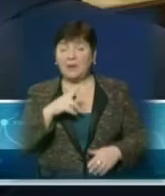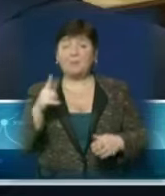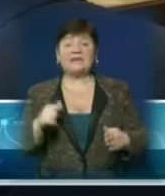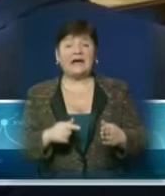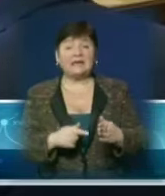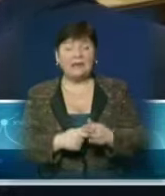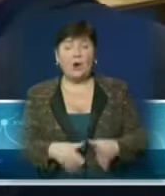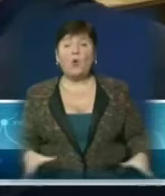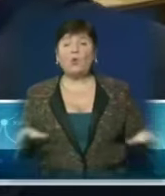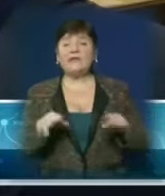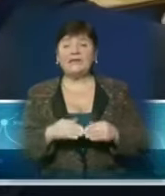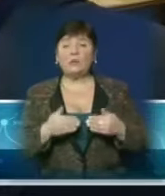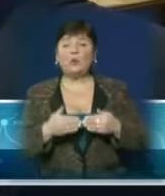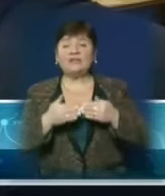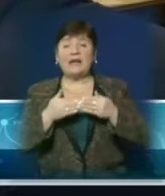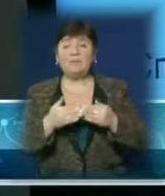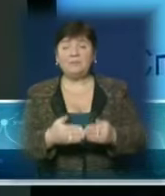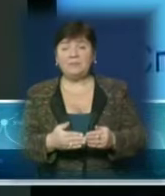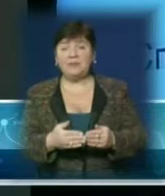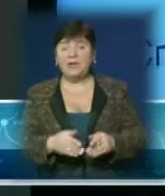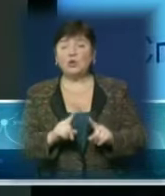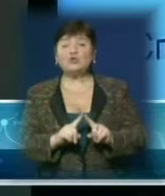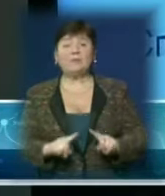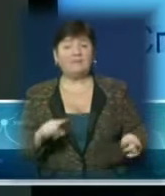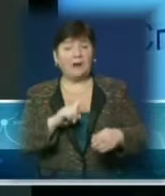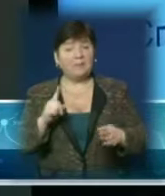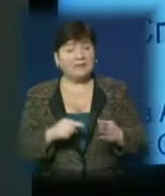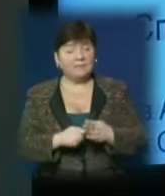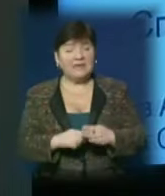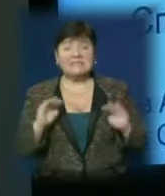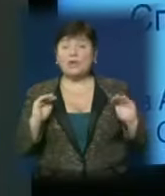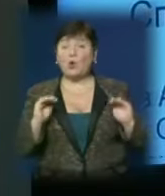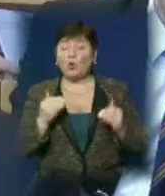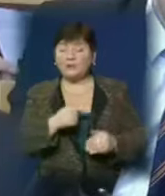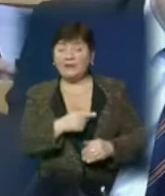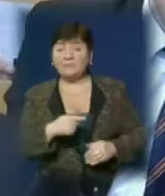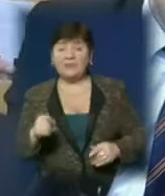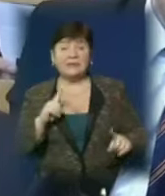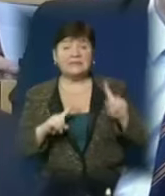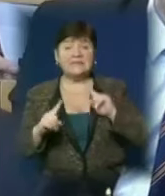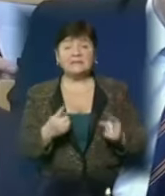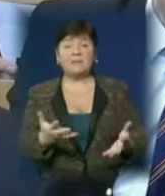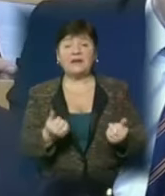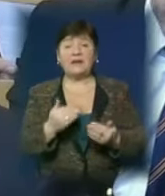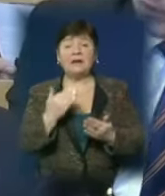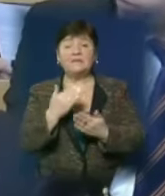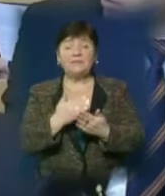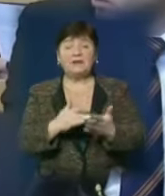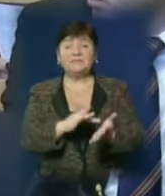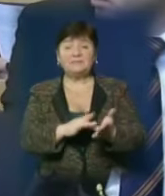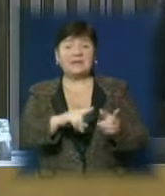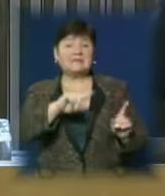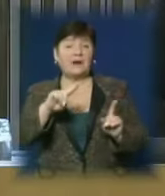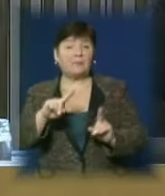ухвалювали у єдиному темпі, без заперечень та особливих питань. За відносно короткий проміжок часу на сесії прийняли програму «Ромське населення